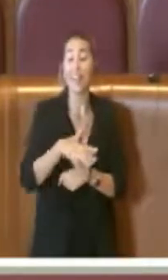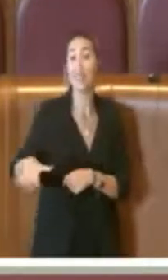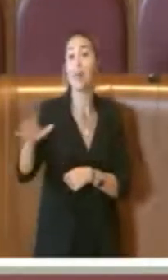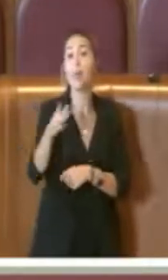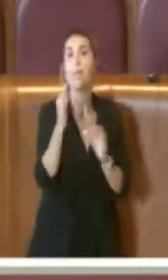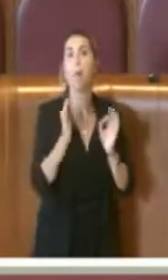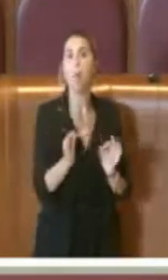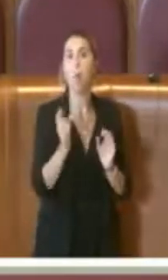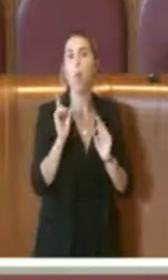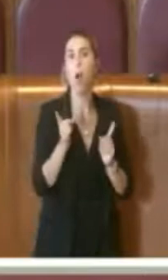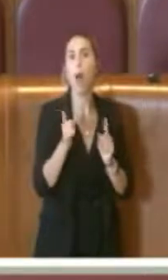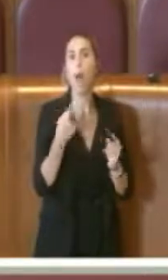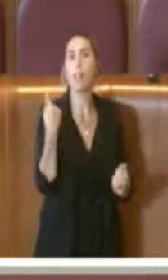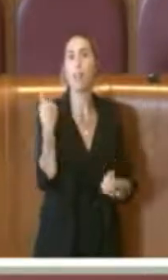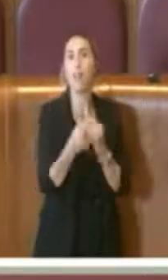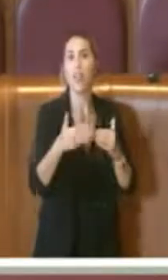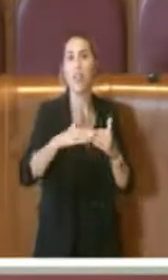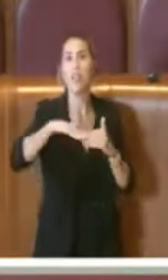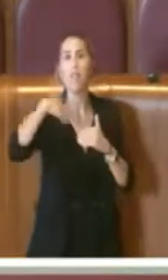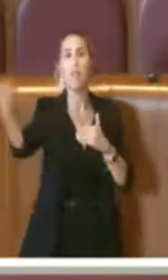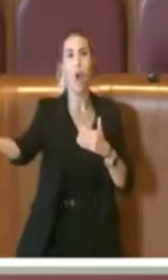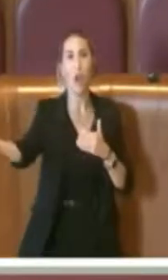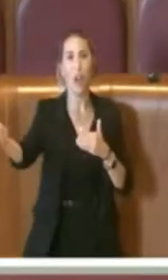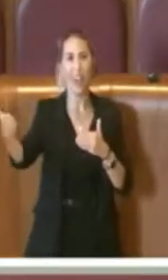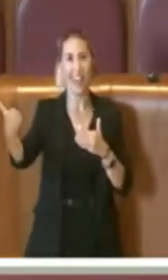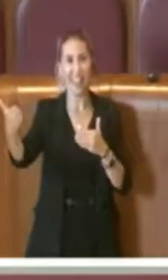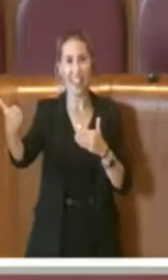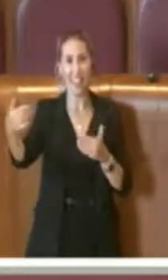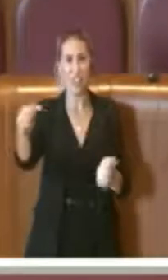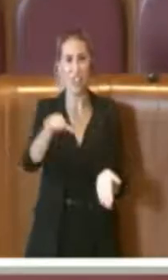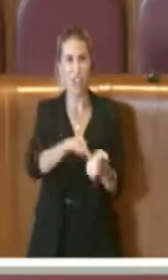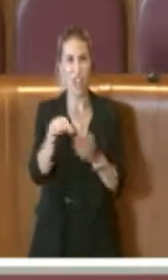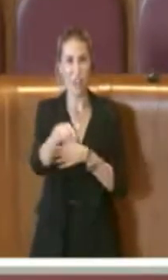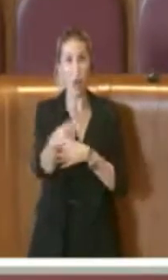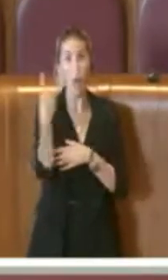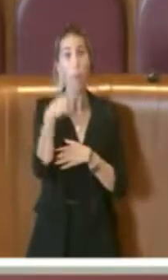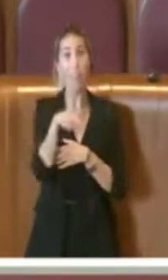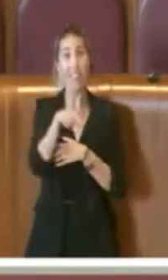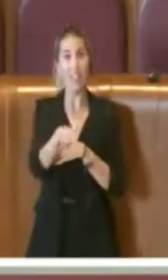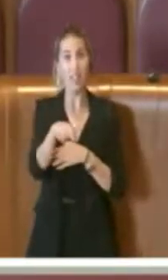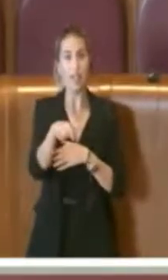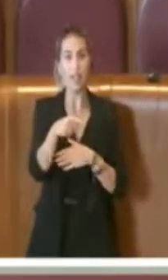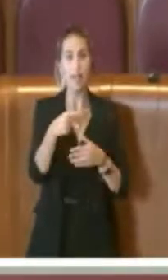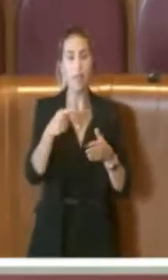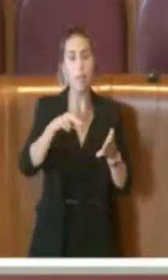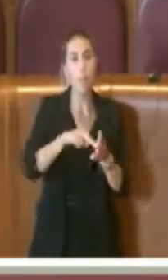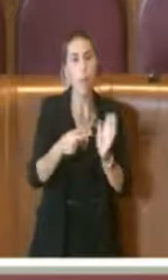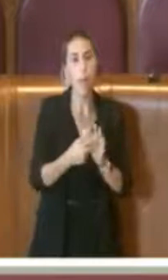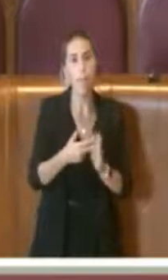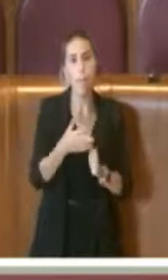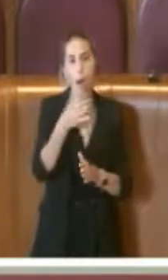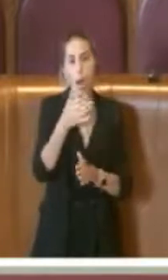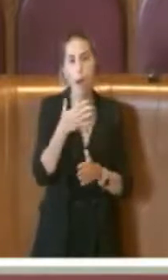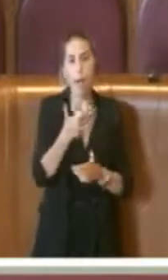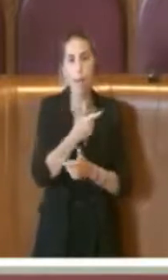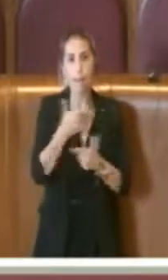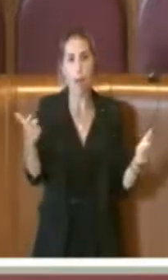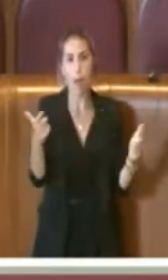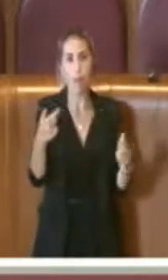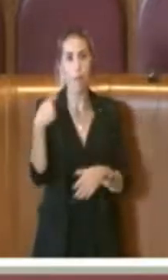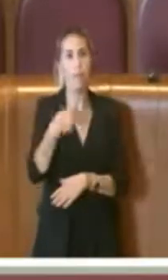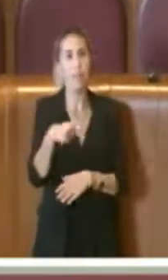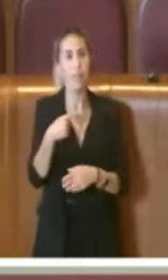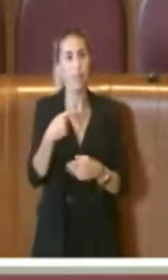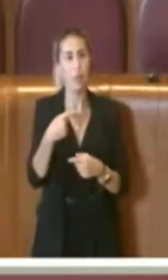per le periferie romane. Ovviamente qui nasce un problema annoso che il Presidente ritorna a lei